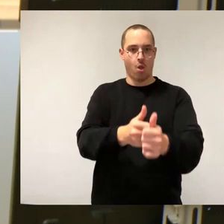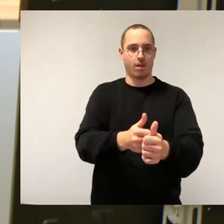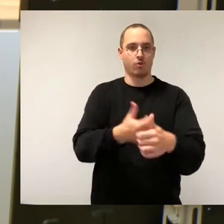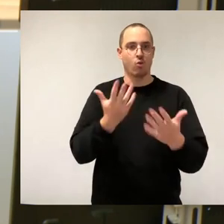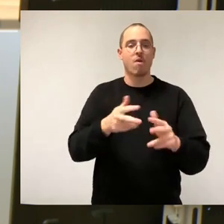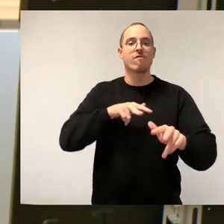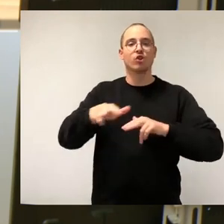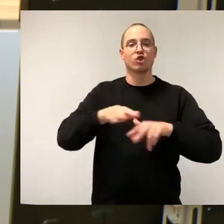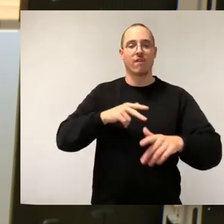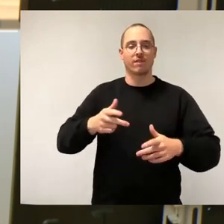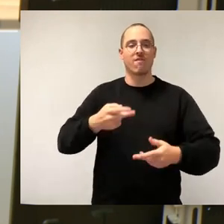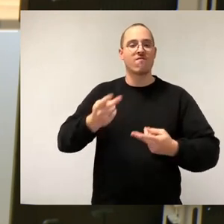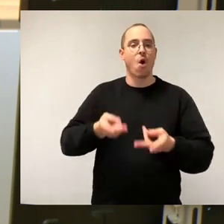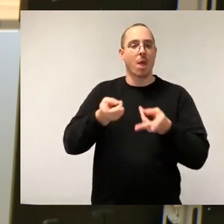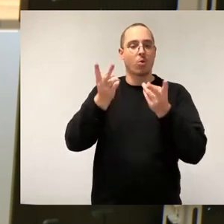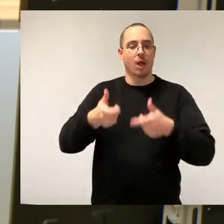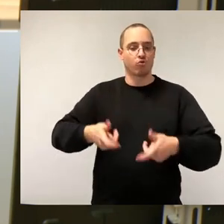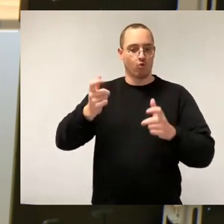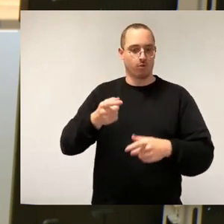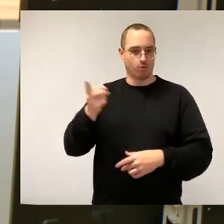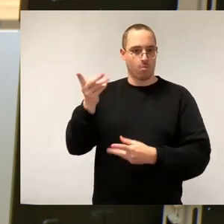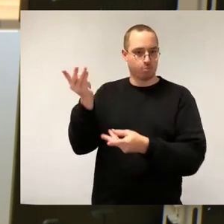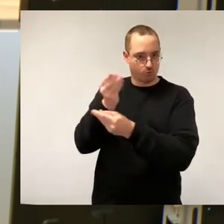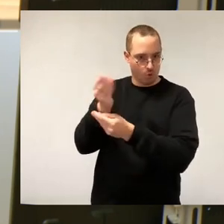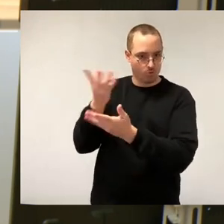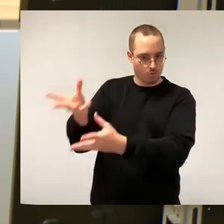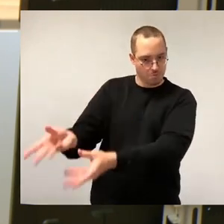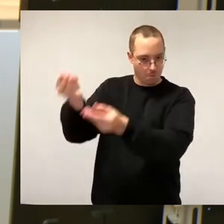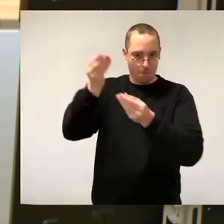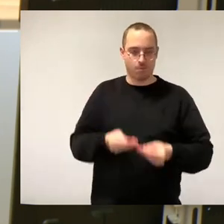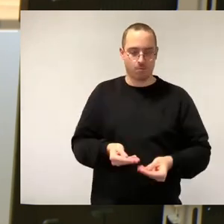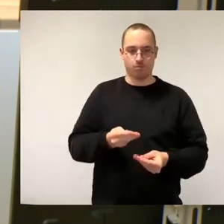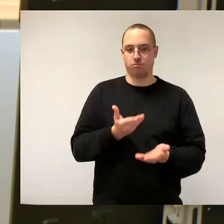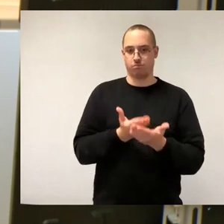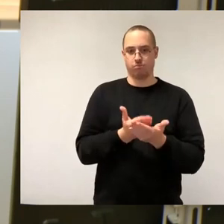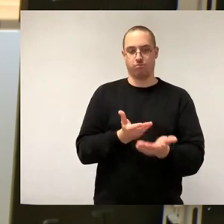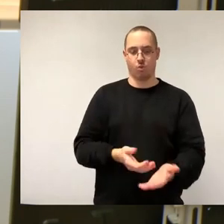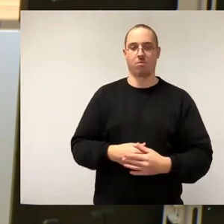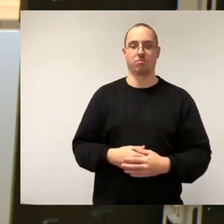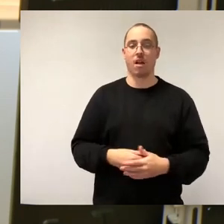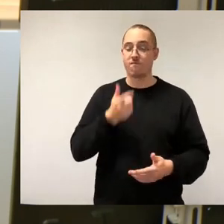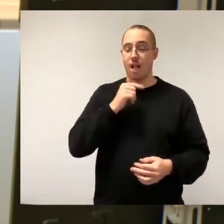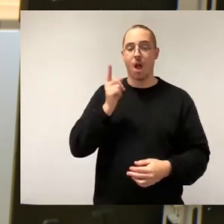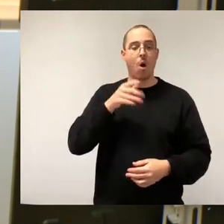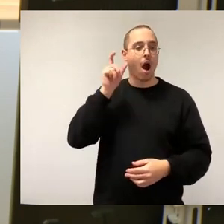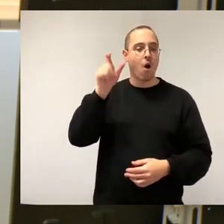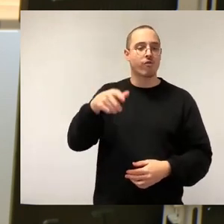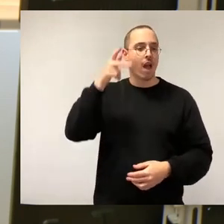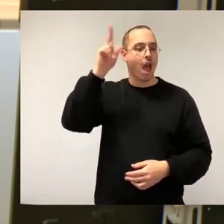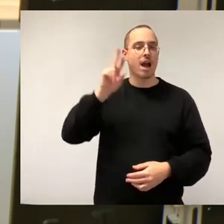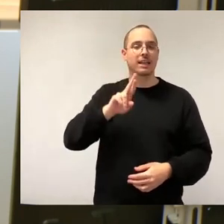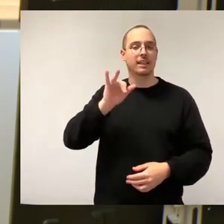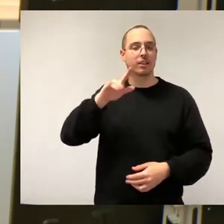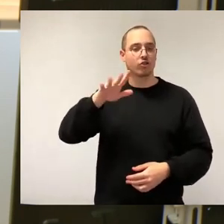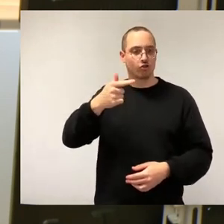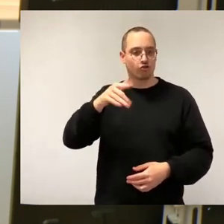besprochen werden, indem wir auch übrigens, da möchte ich Herrn Ritschel ausdrücklich loben, es steht auf jeder Tagesordnung, sobald es was zu berichten gibt, ist